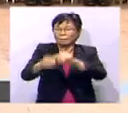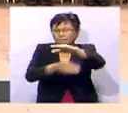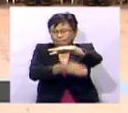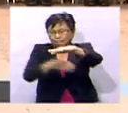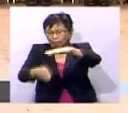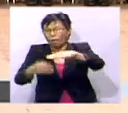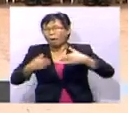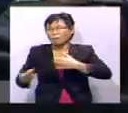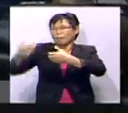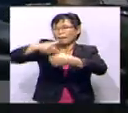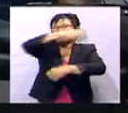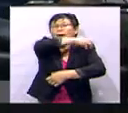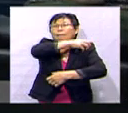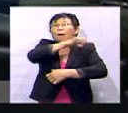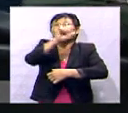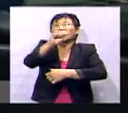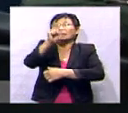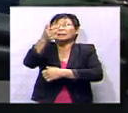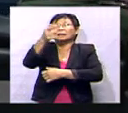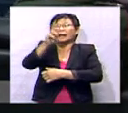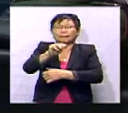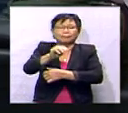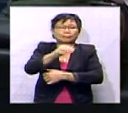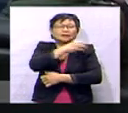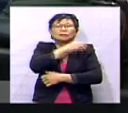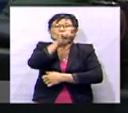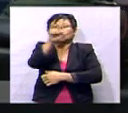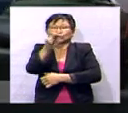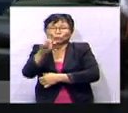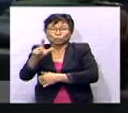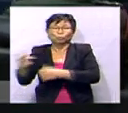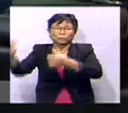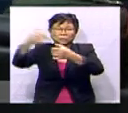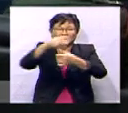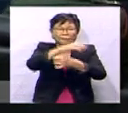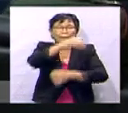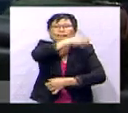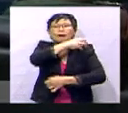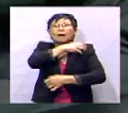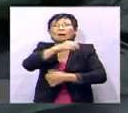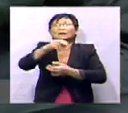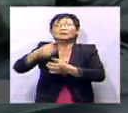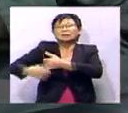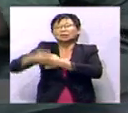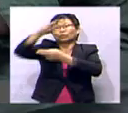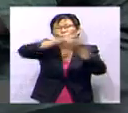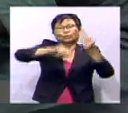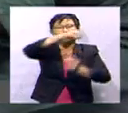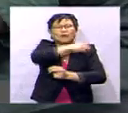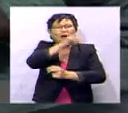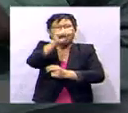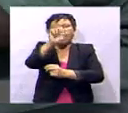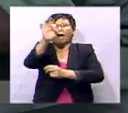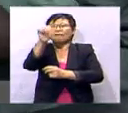turut disertai Panglima Angkatan Tentera Gen. Tan Sri Zulkifli Zainal Abidin dan Panglima Tentera Udara Gen. Tan Sri